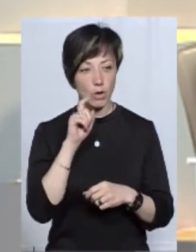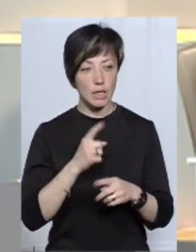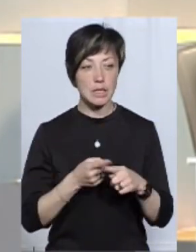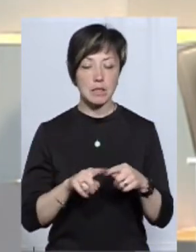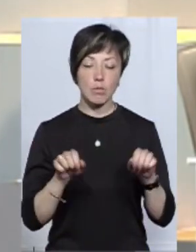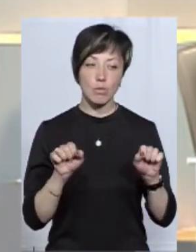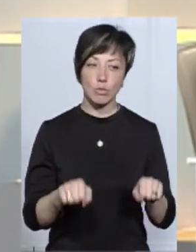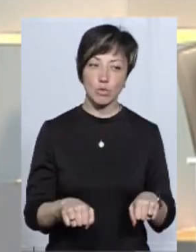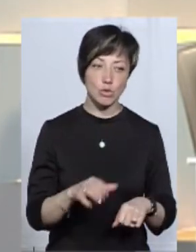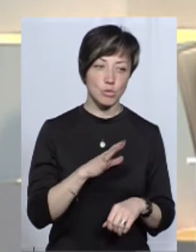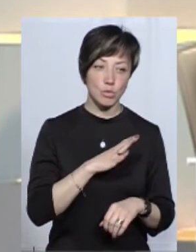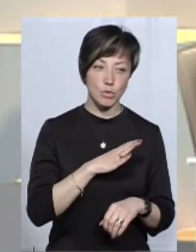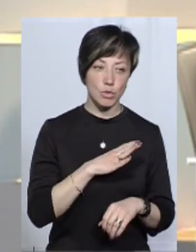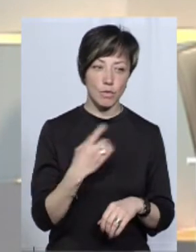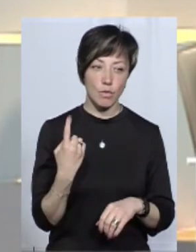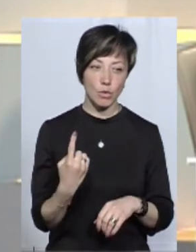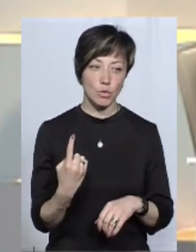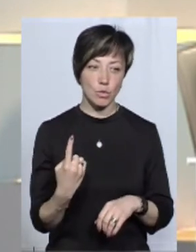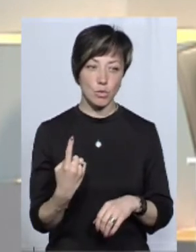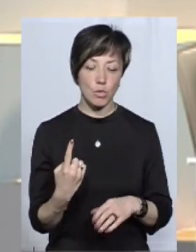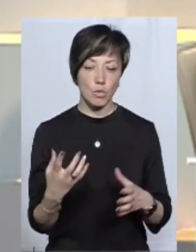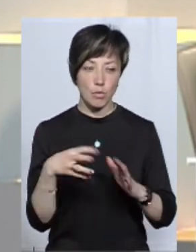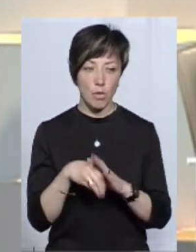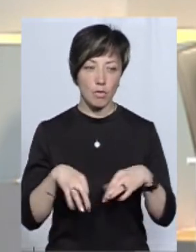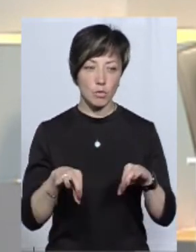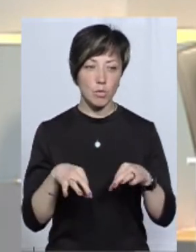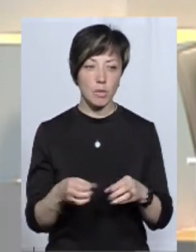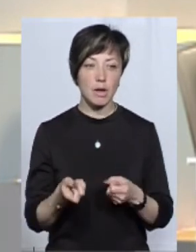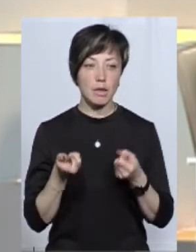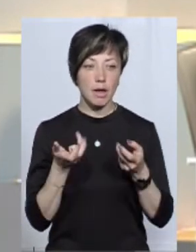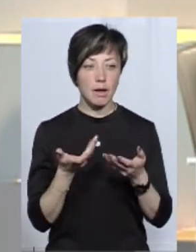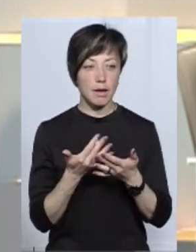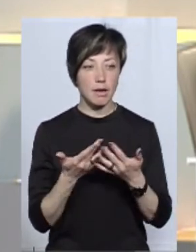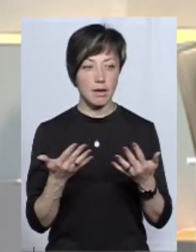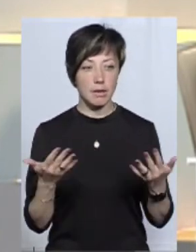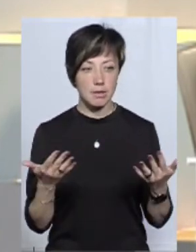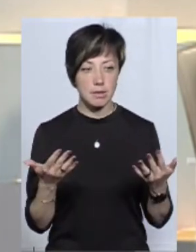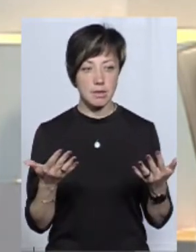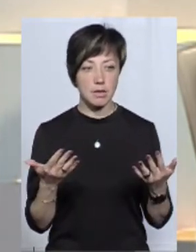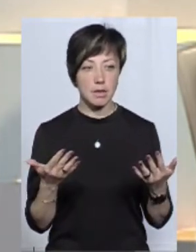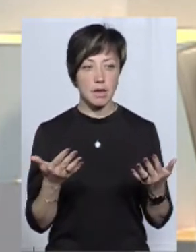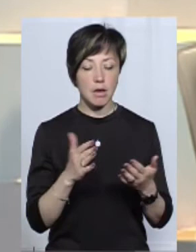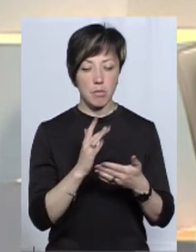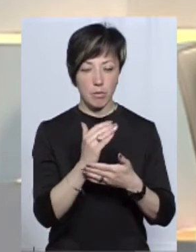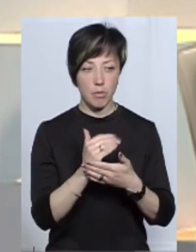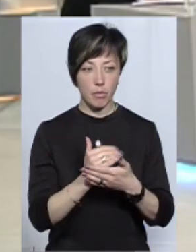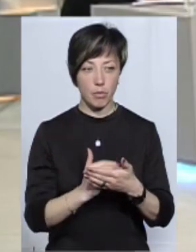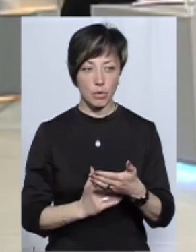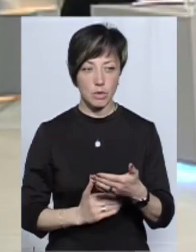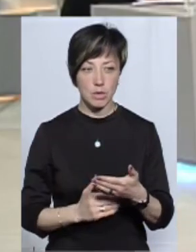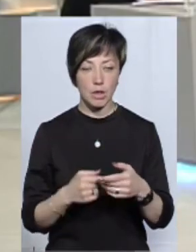Тобто це може бути в одному автомобілі декілька, різних, а то й десятки різних позицій